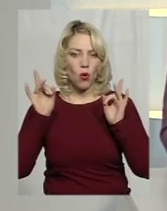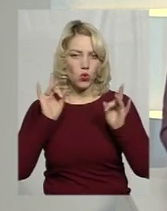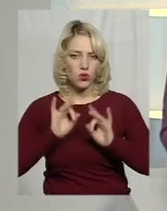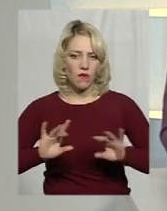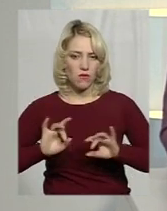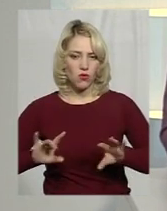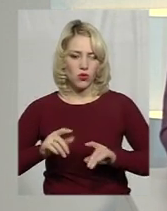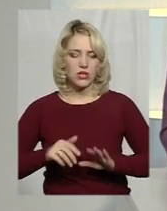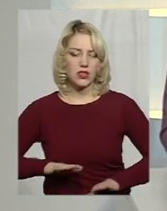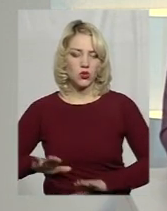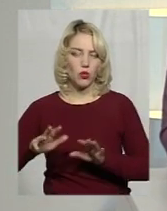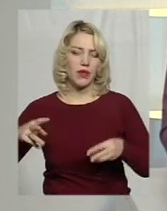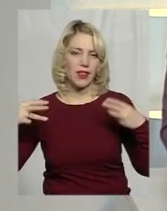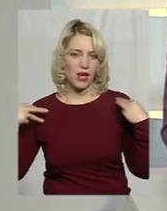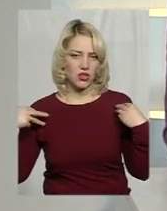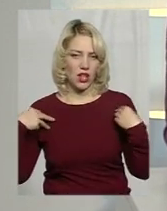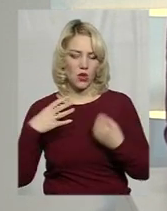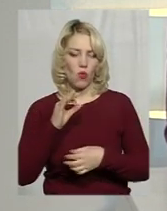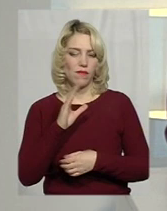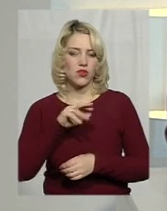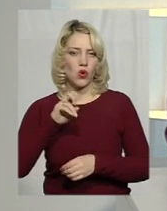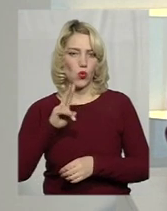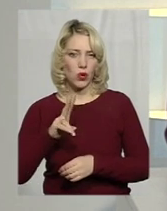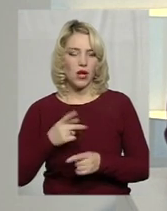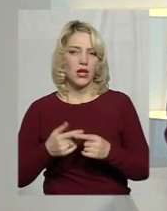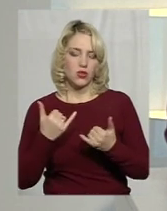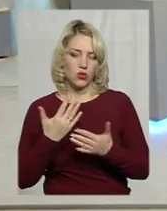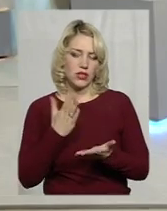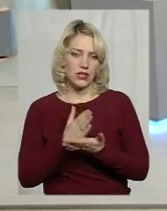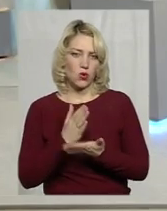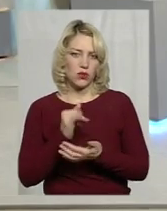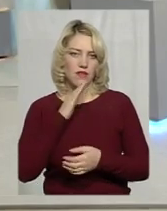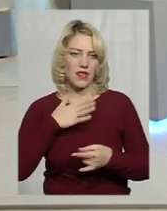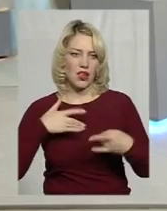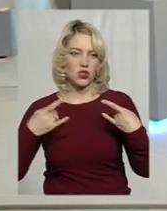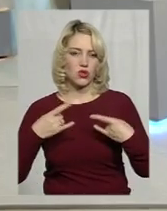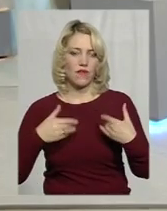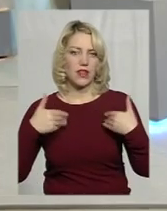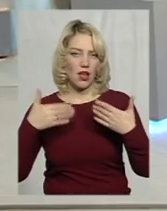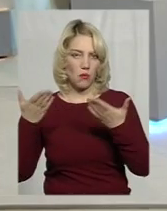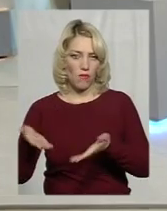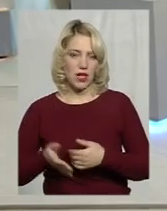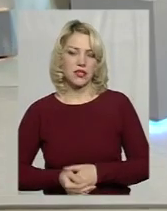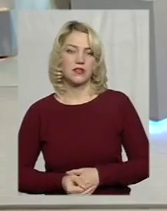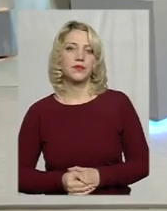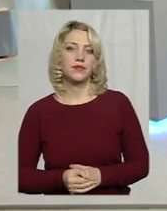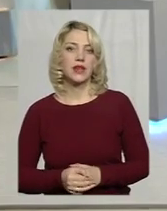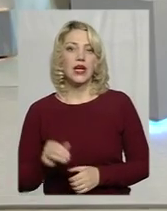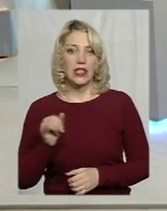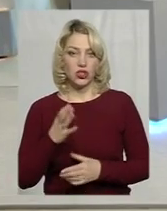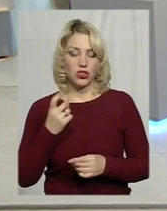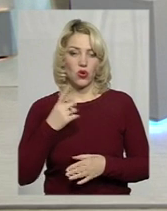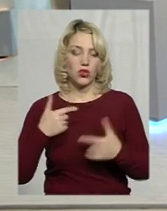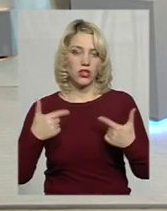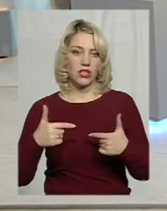поста «Хмельницький центральний» Ігор Овчарук, а нині він у нашій студії. Вітаю вас. Добрий вечір. І ще